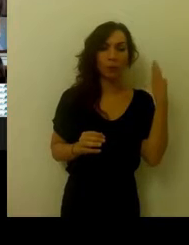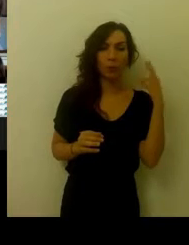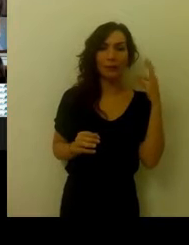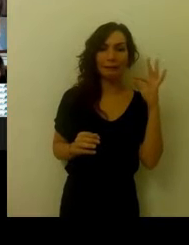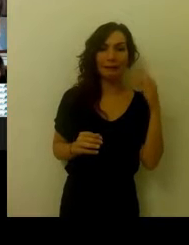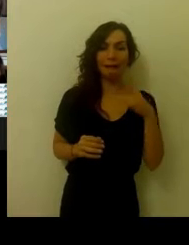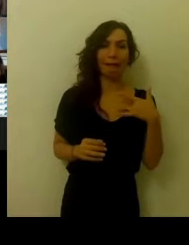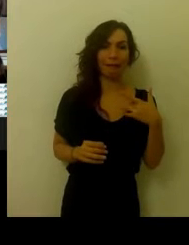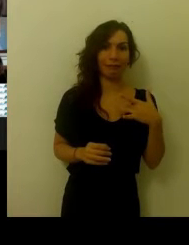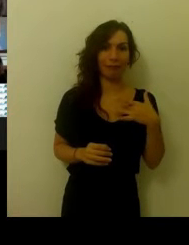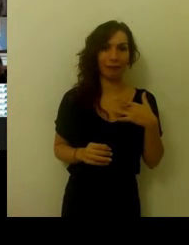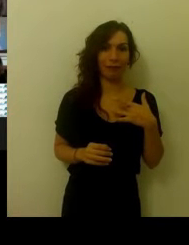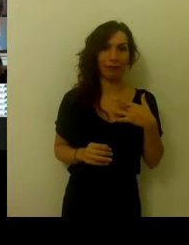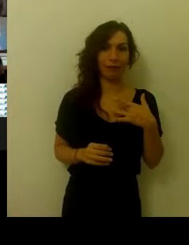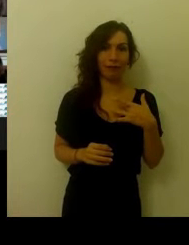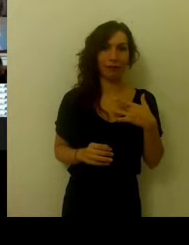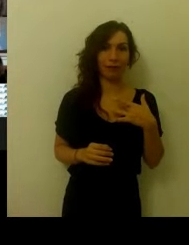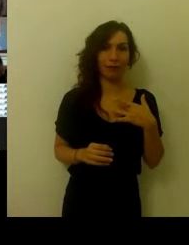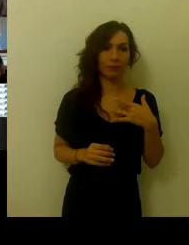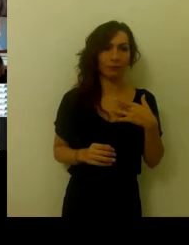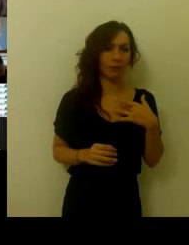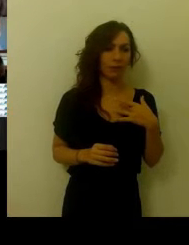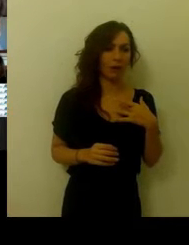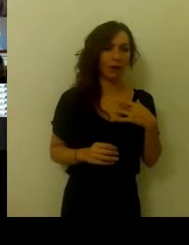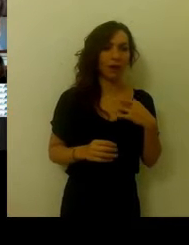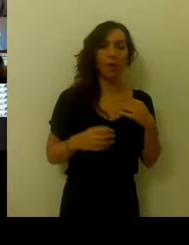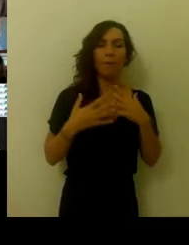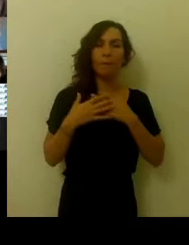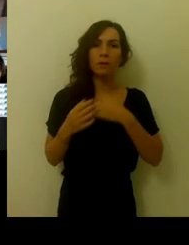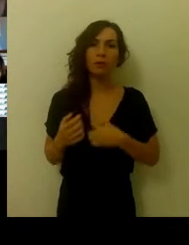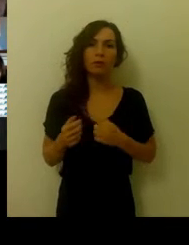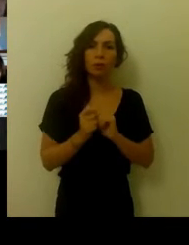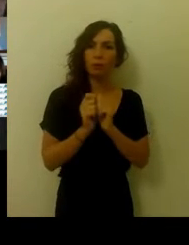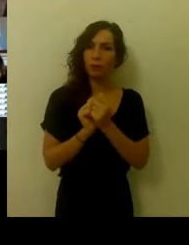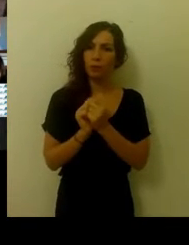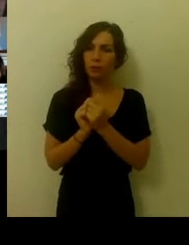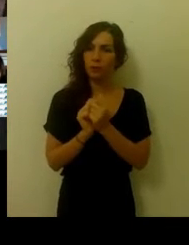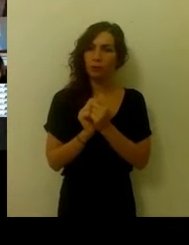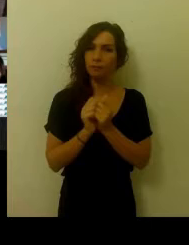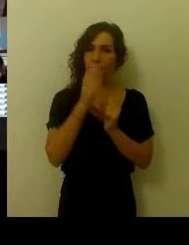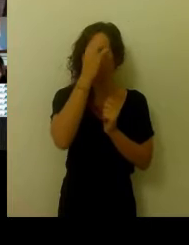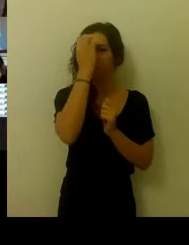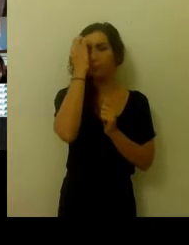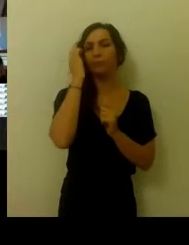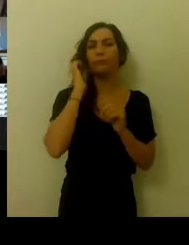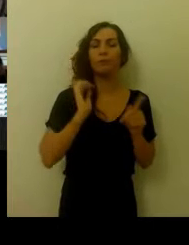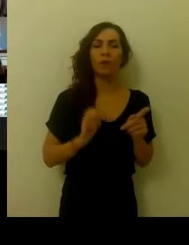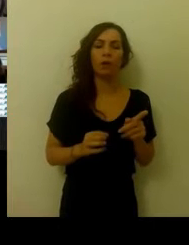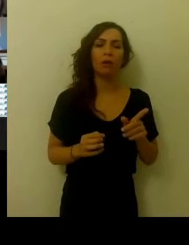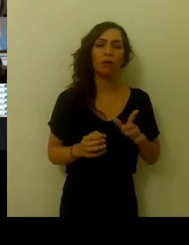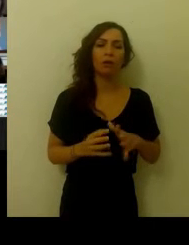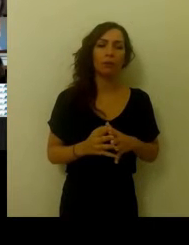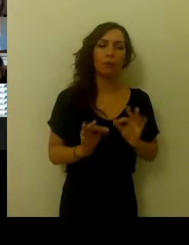etica, in grado di valorizzare gli aspetti della persona umana. Quindi, come veicolo di una